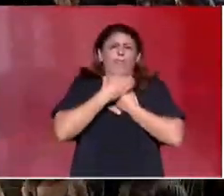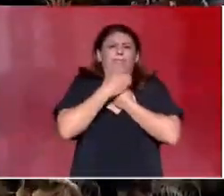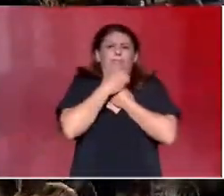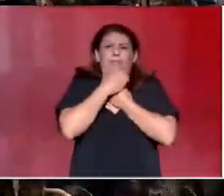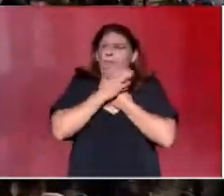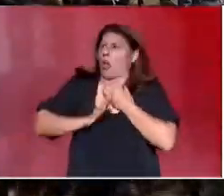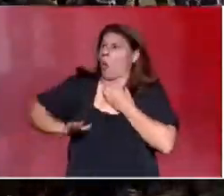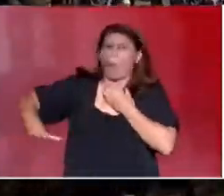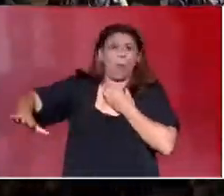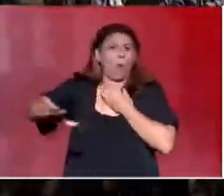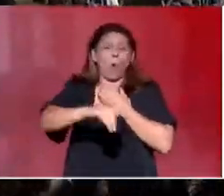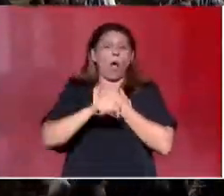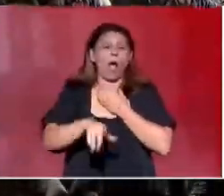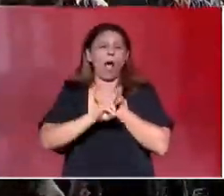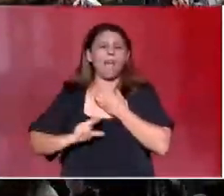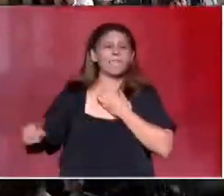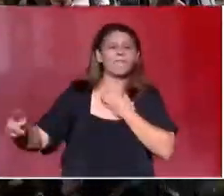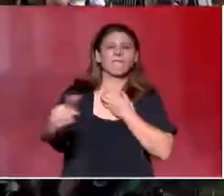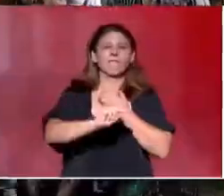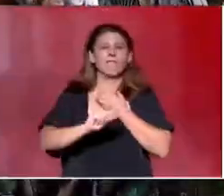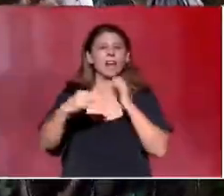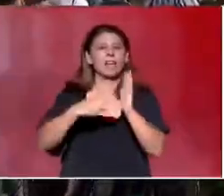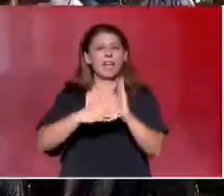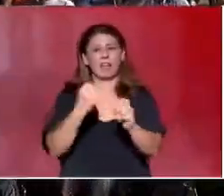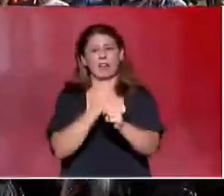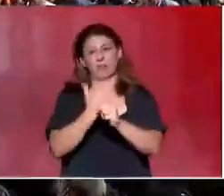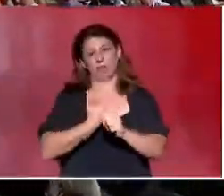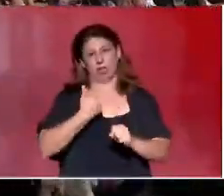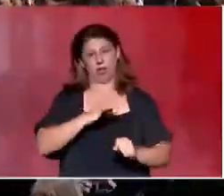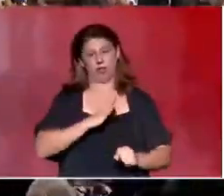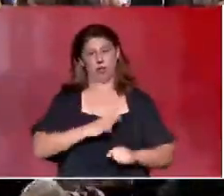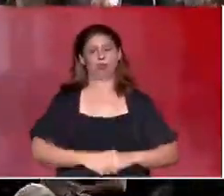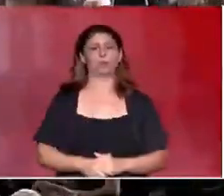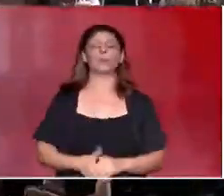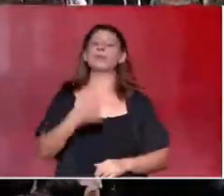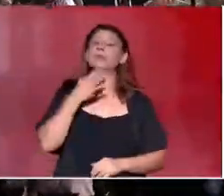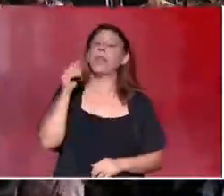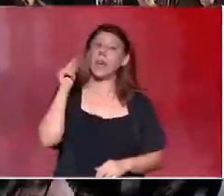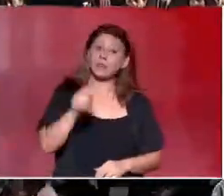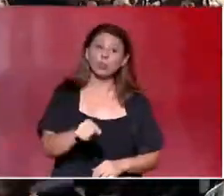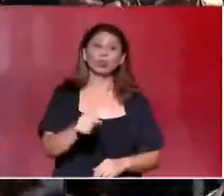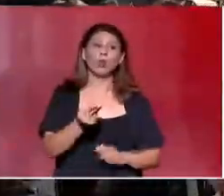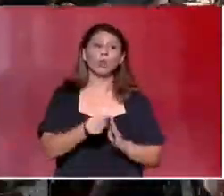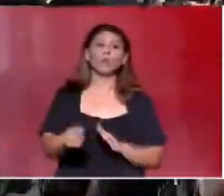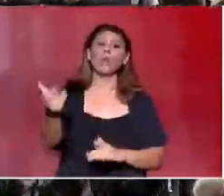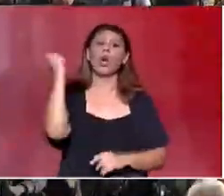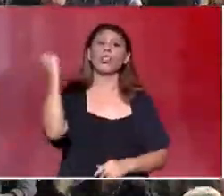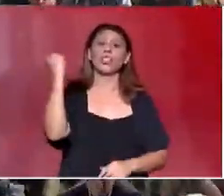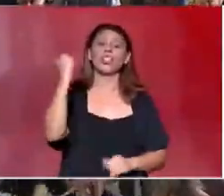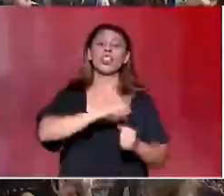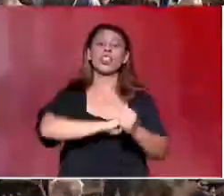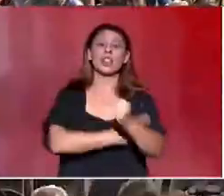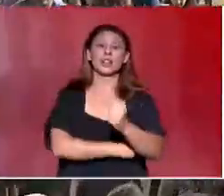είναι κοινό για χιλιάδες εργαζόμενους και νέους. Γι' αυτό είναι και πιο δυνατή από